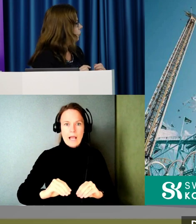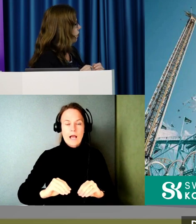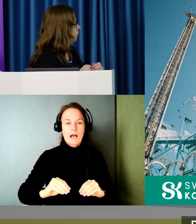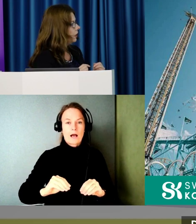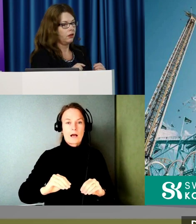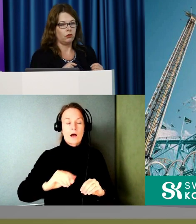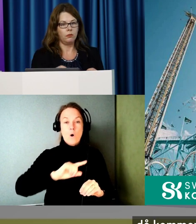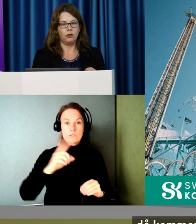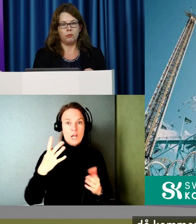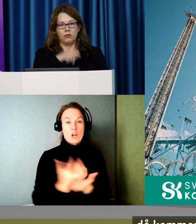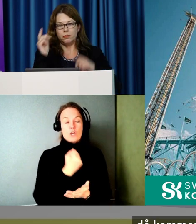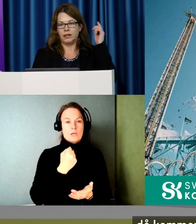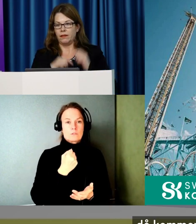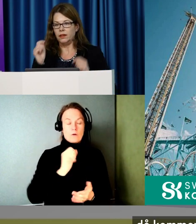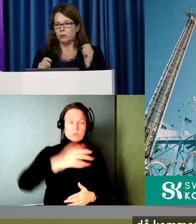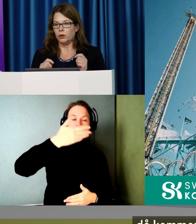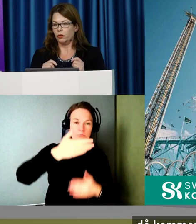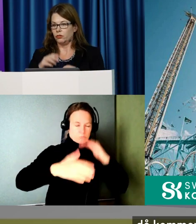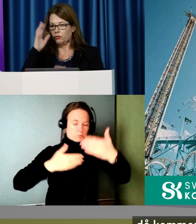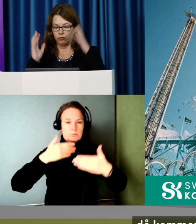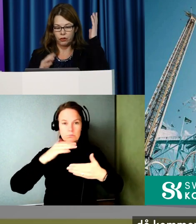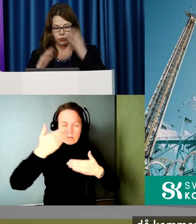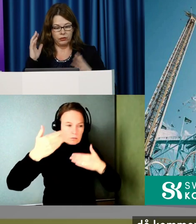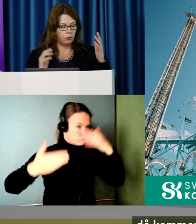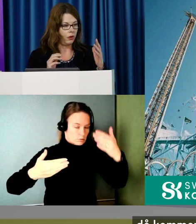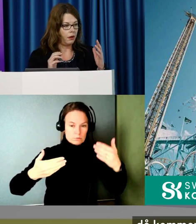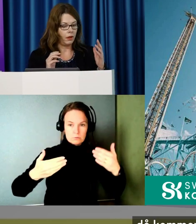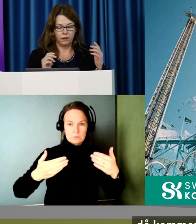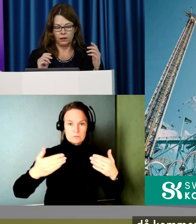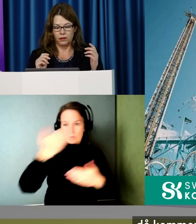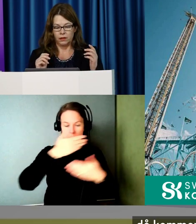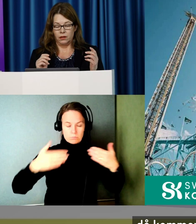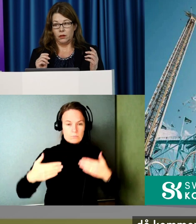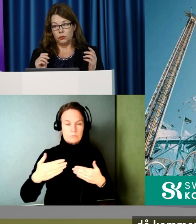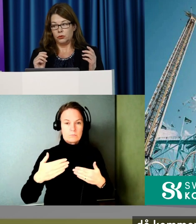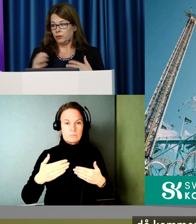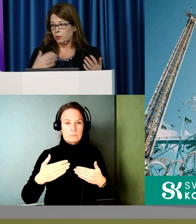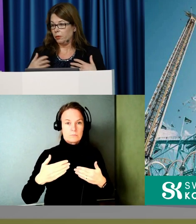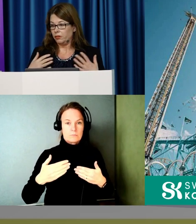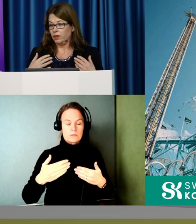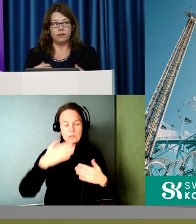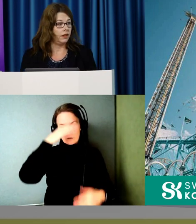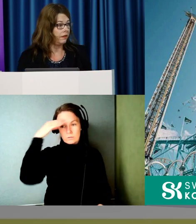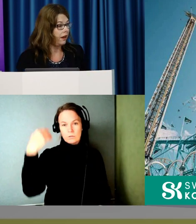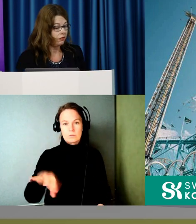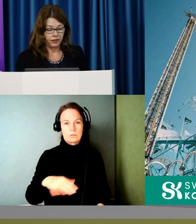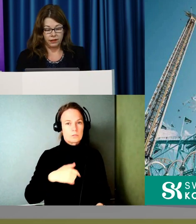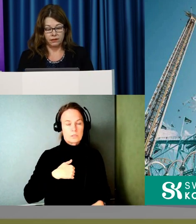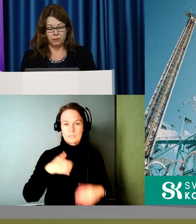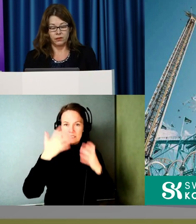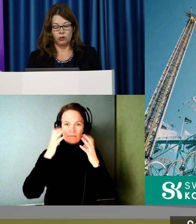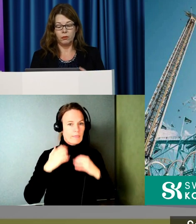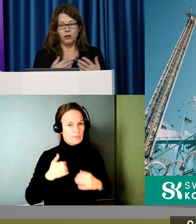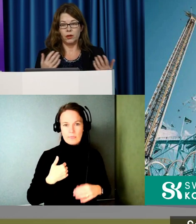Och sen när jag har lyckats med det, då kommer det upp en massa andra små annonser som far runt där på skärman. Men jag börjar bli svettig redan där